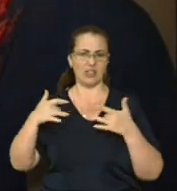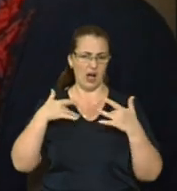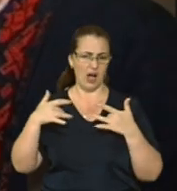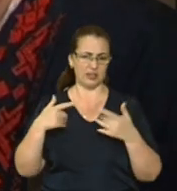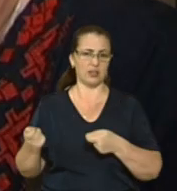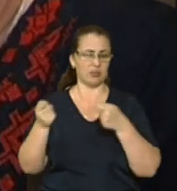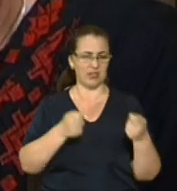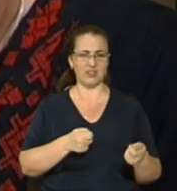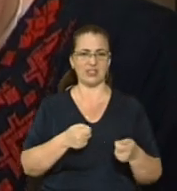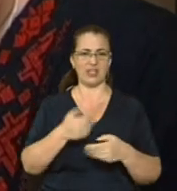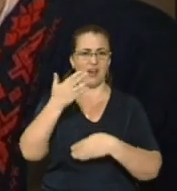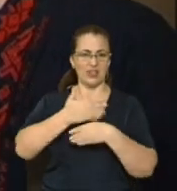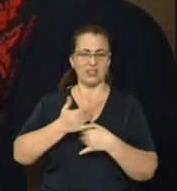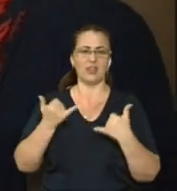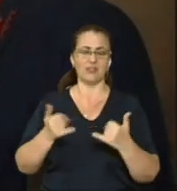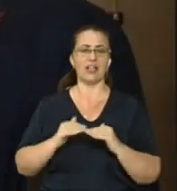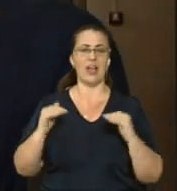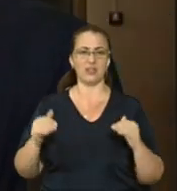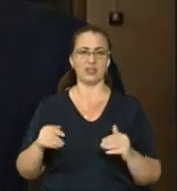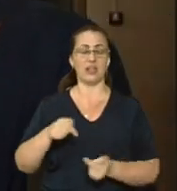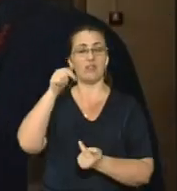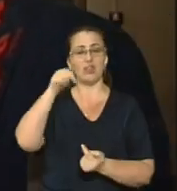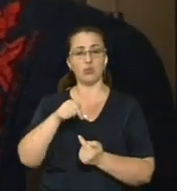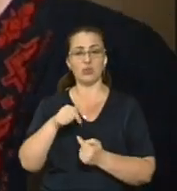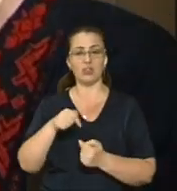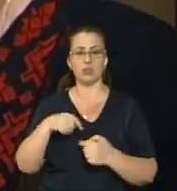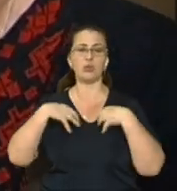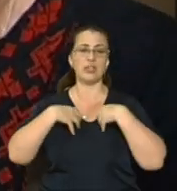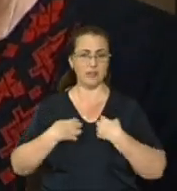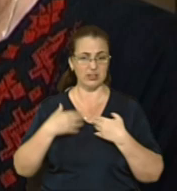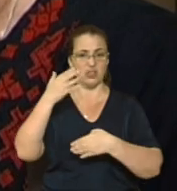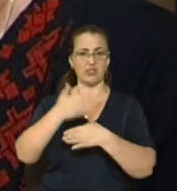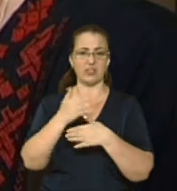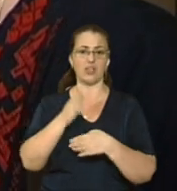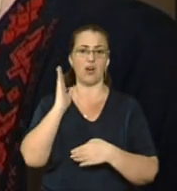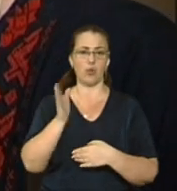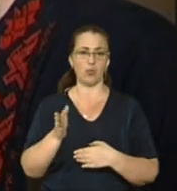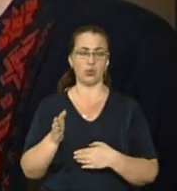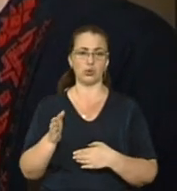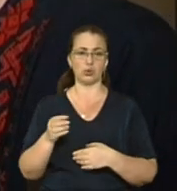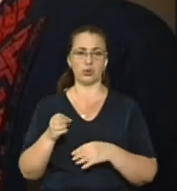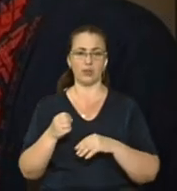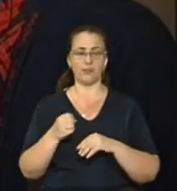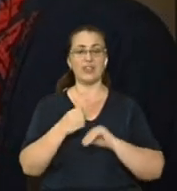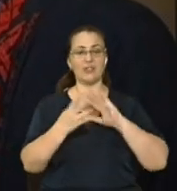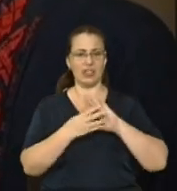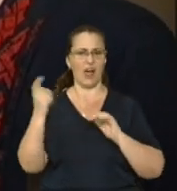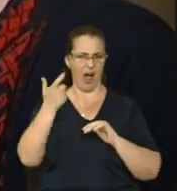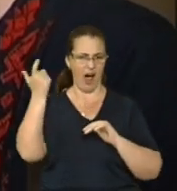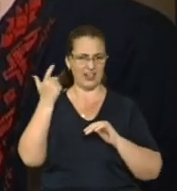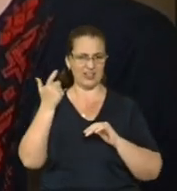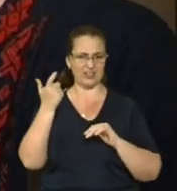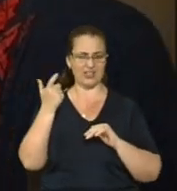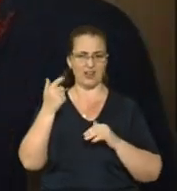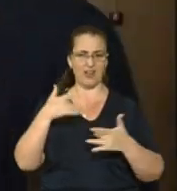речі, він представляє для дітей. І відповідно драматичні вистави будуть це. Театр 19, Харківський театр неймовірно